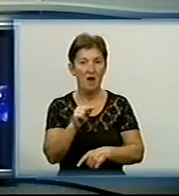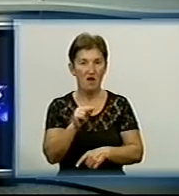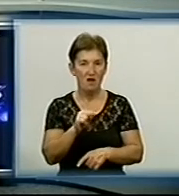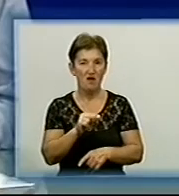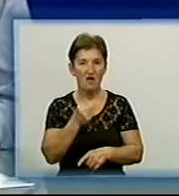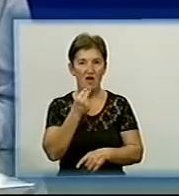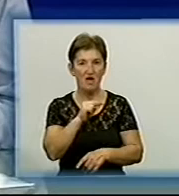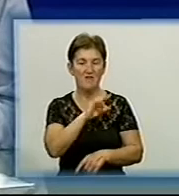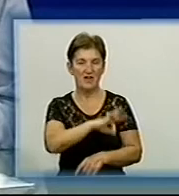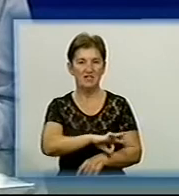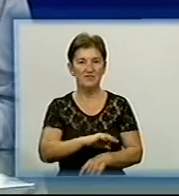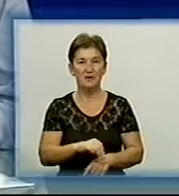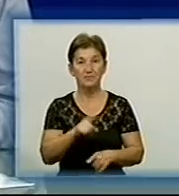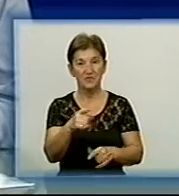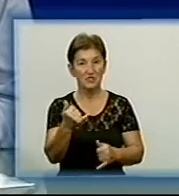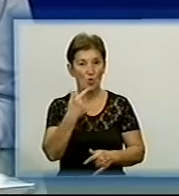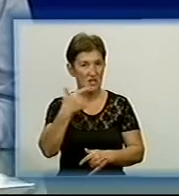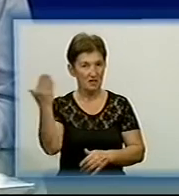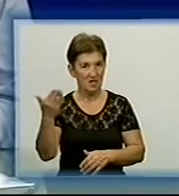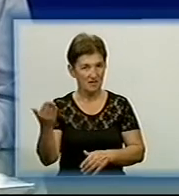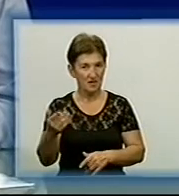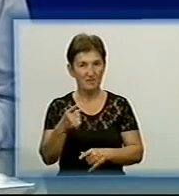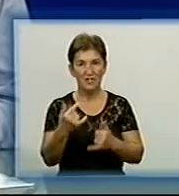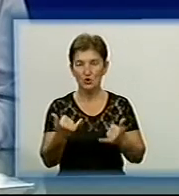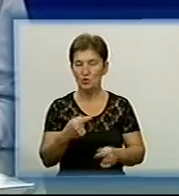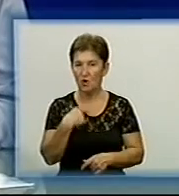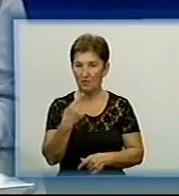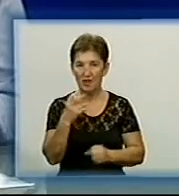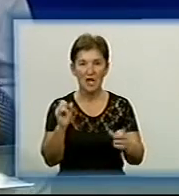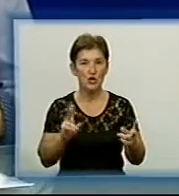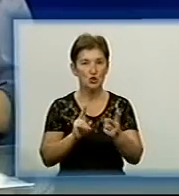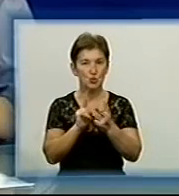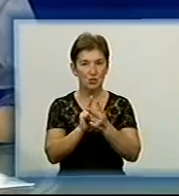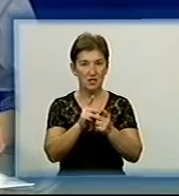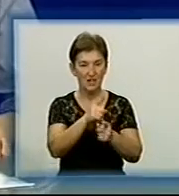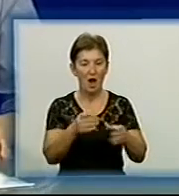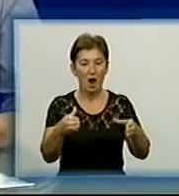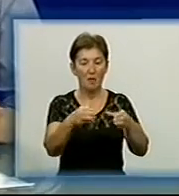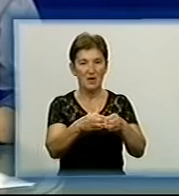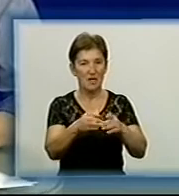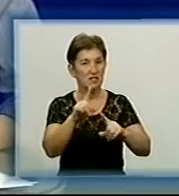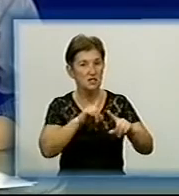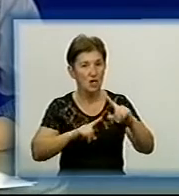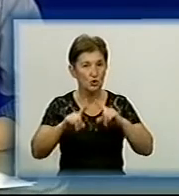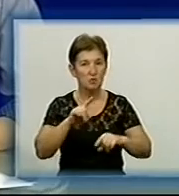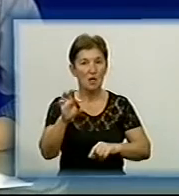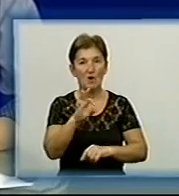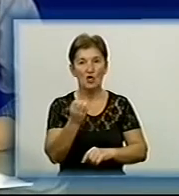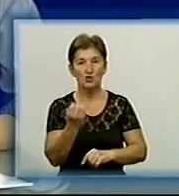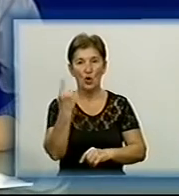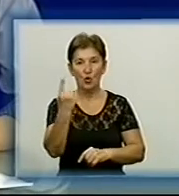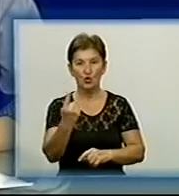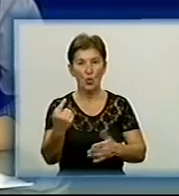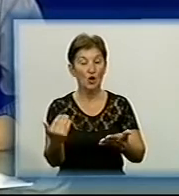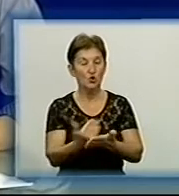Крім того, що ви сьогодні Звітували про діалог з країною Ви ще говорили на зустрічі На апаратній нараді губернатора Про ще одну вашу